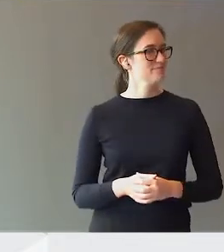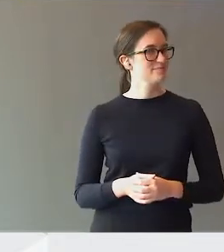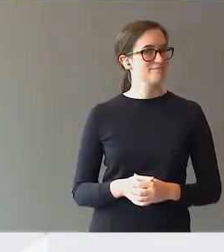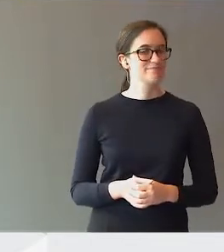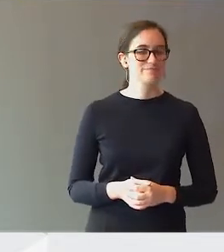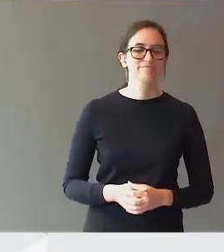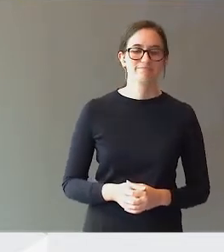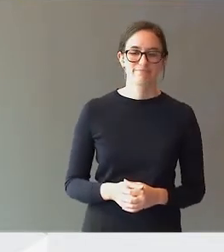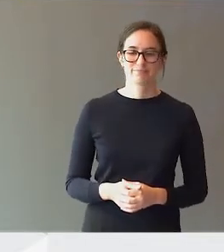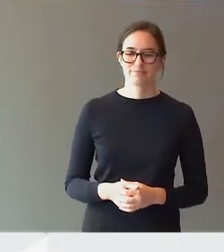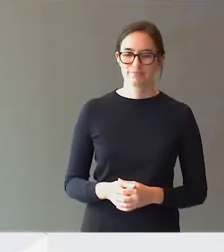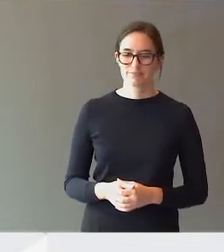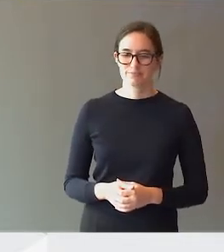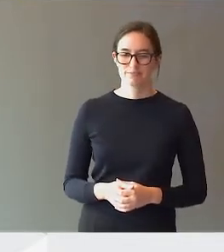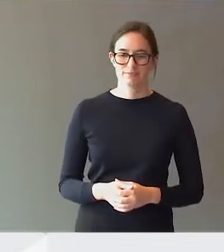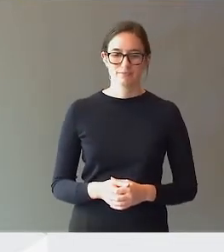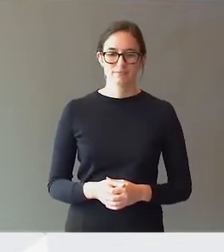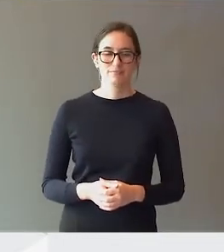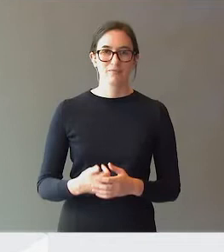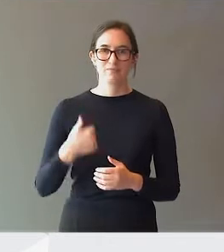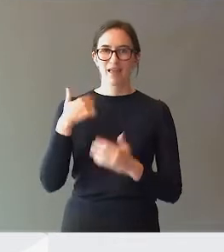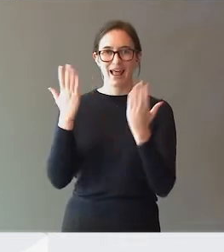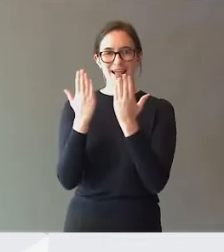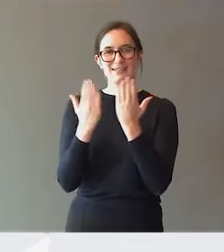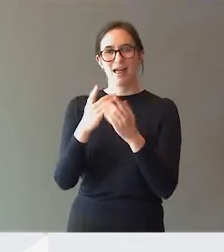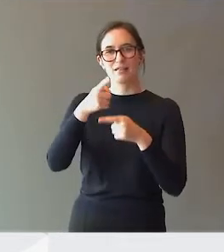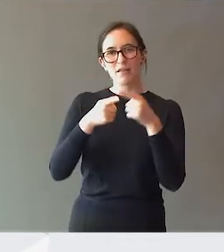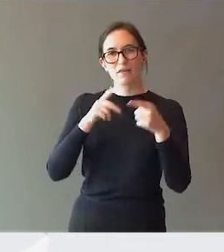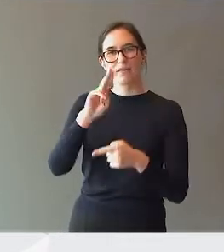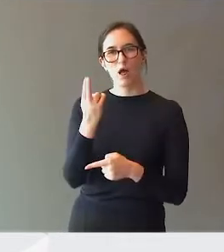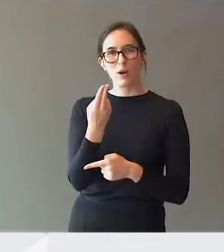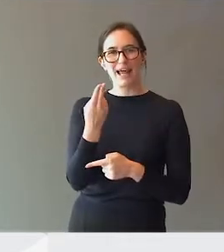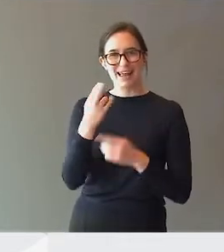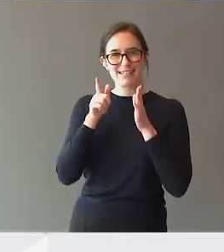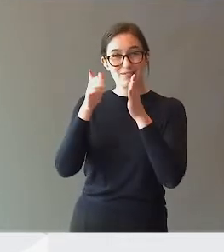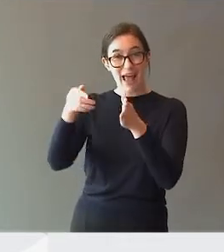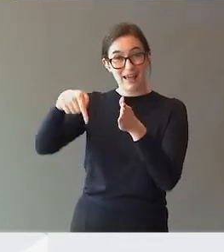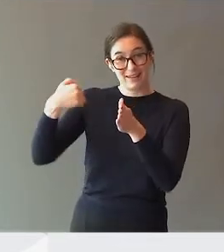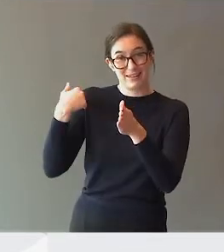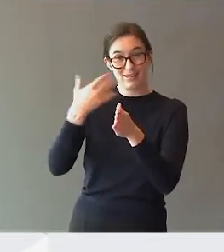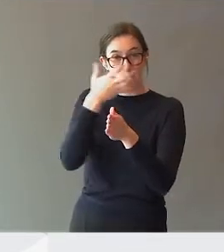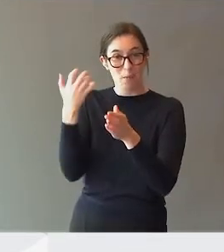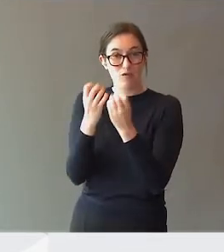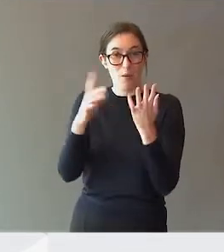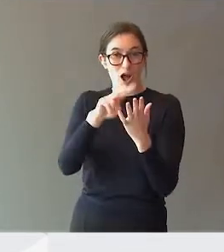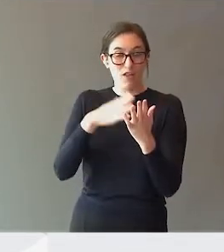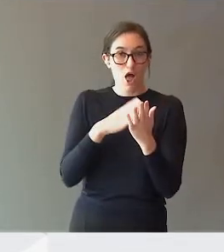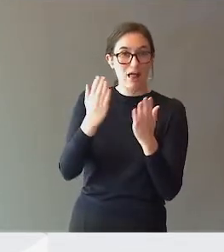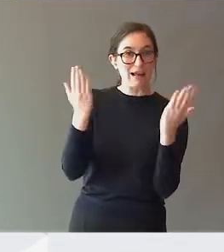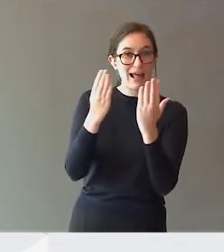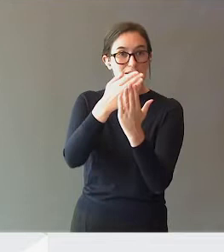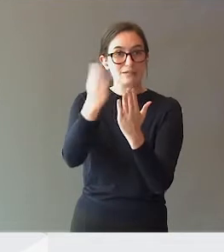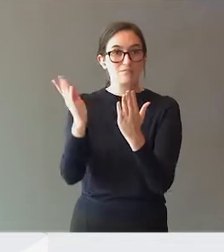Jeg leste Tantul Rikkesvei i sommer, hvor mange av dere har lest den? For det gjorde voldsomt inntrykk på meg,